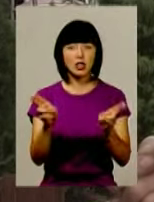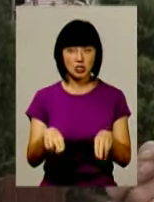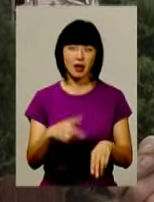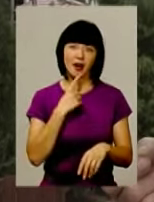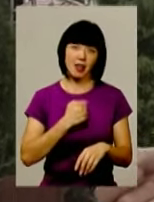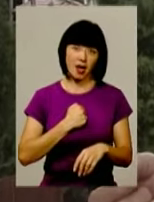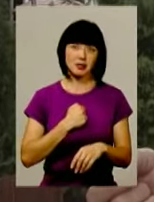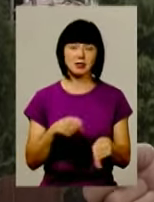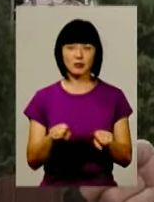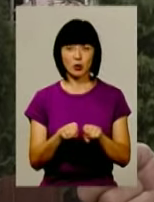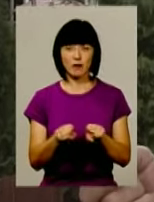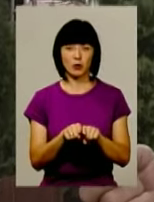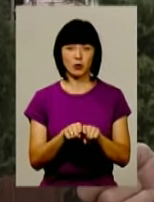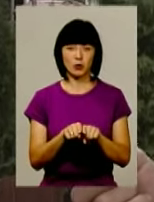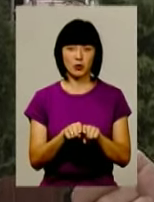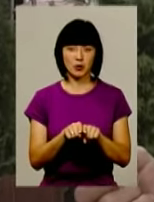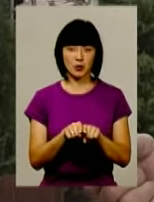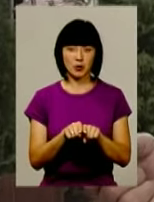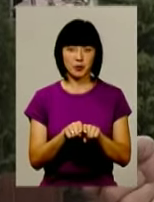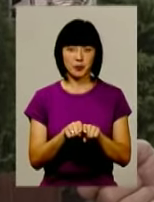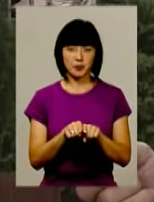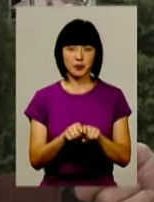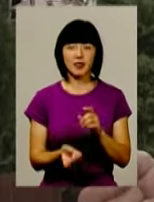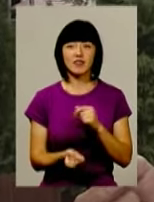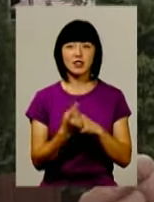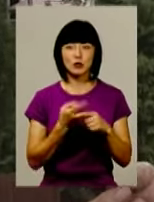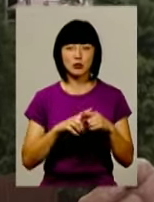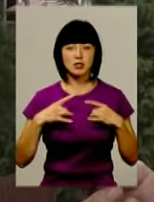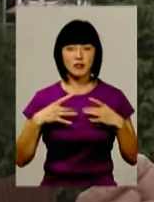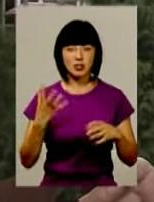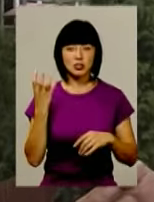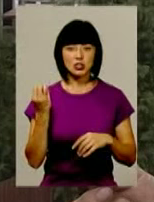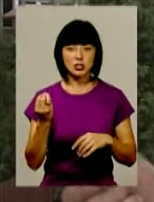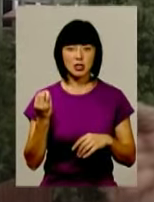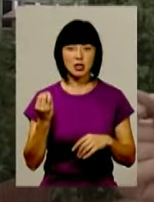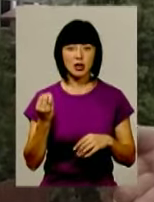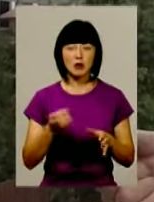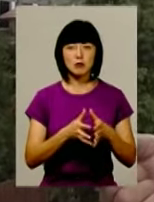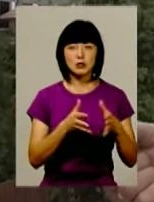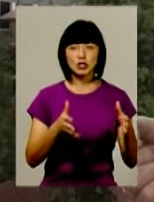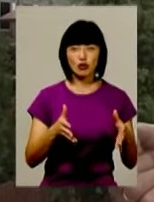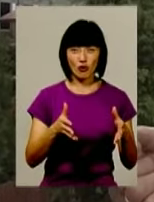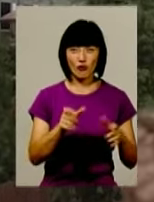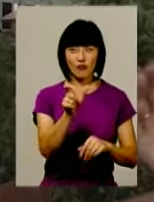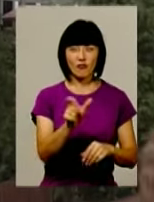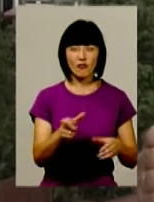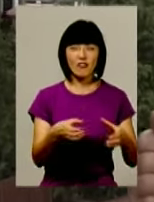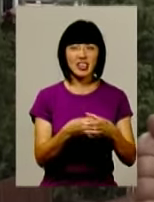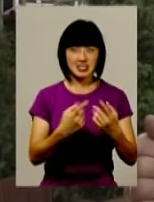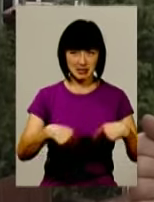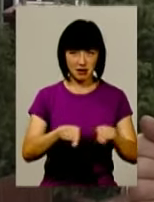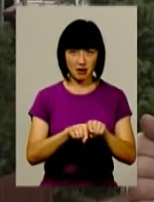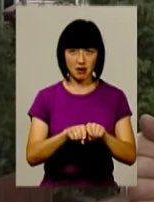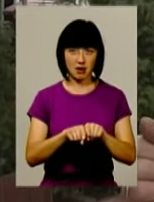радянський, тим більше там стояли в витоках цього свята, там всі більшовички, там кларацетки, але хай буде.